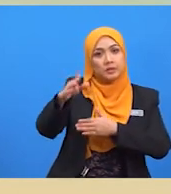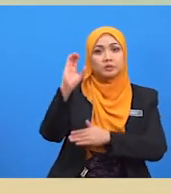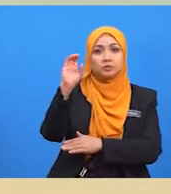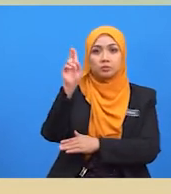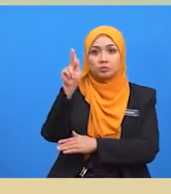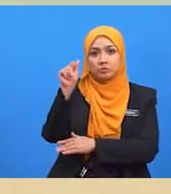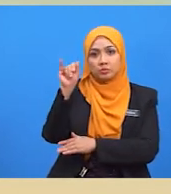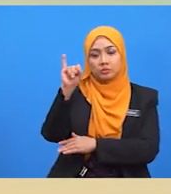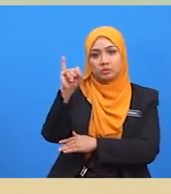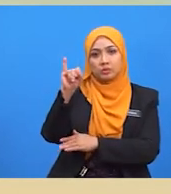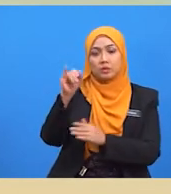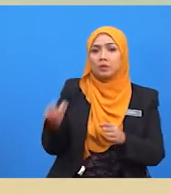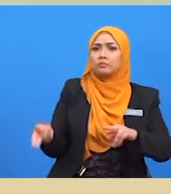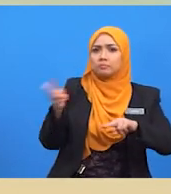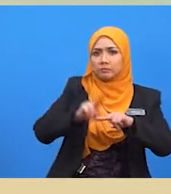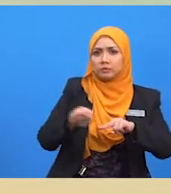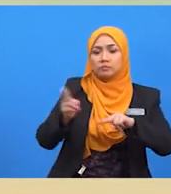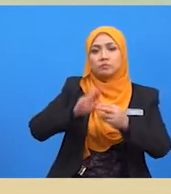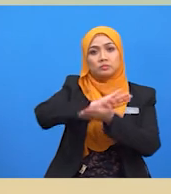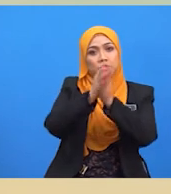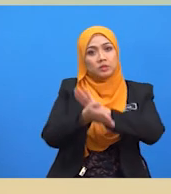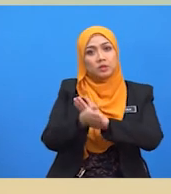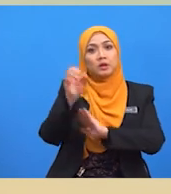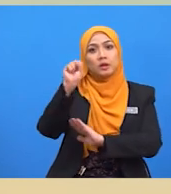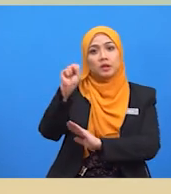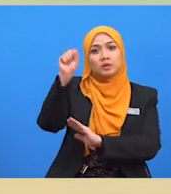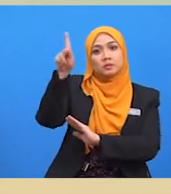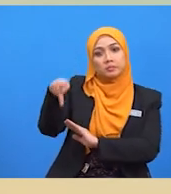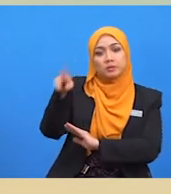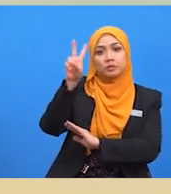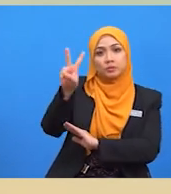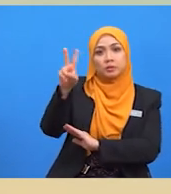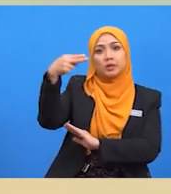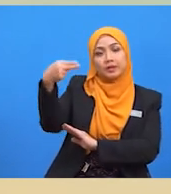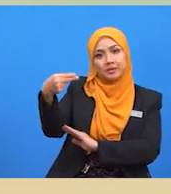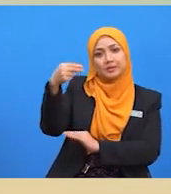telah bertambah menjadi SP2-H.